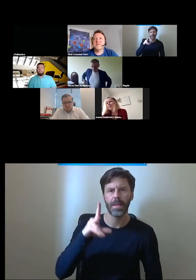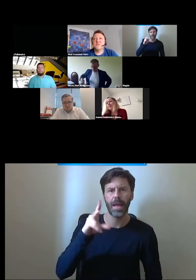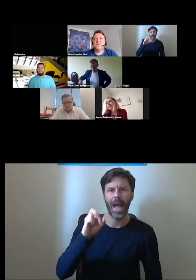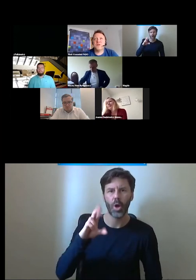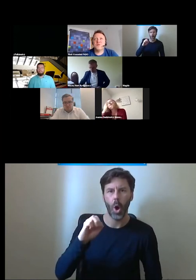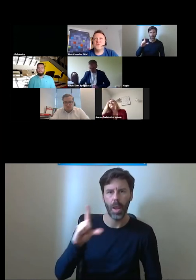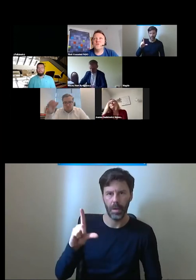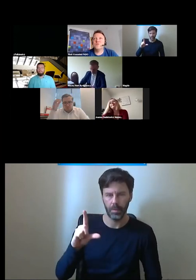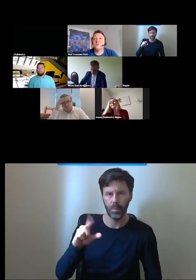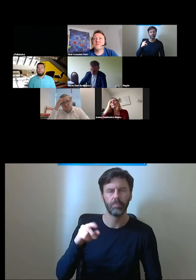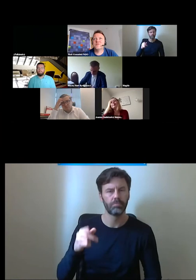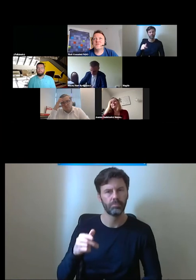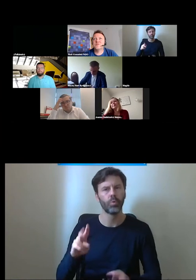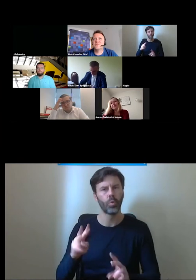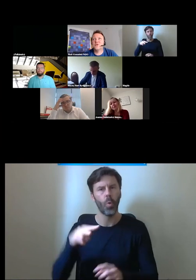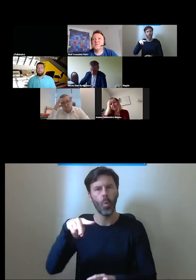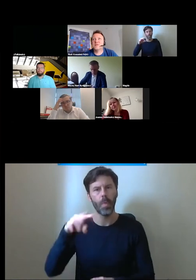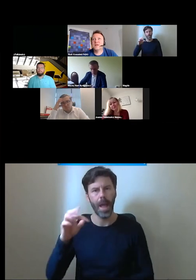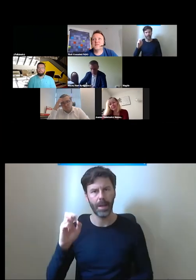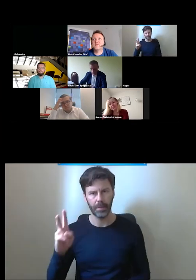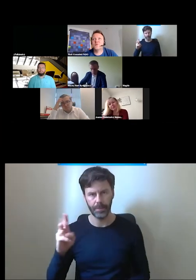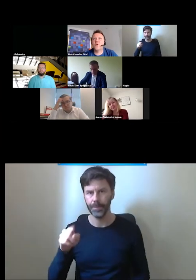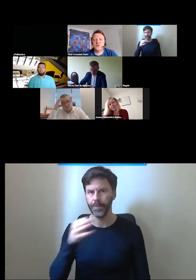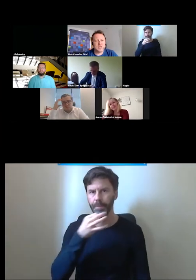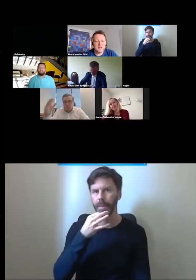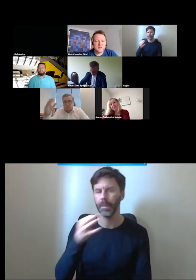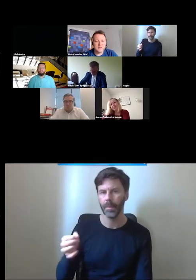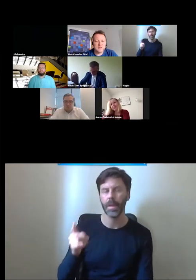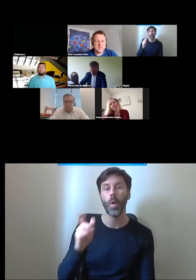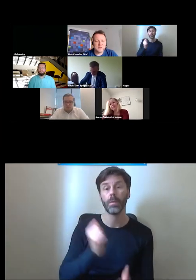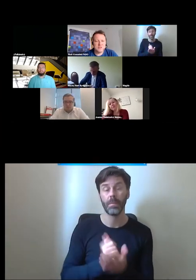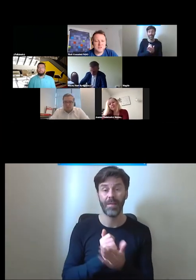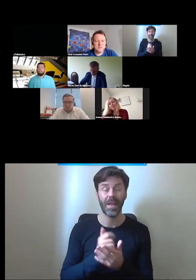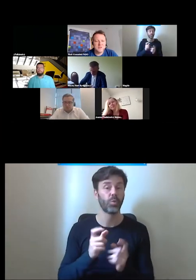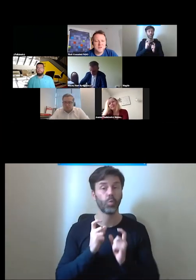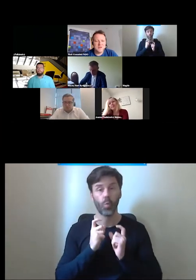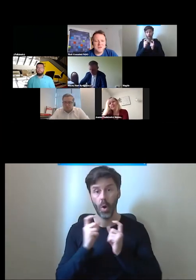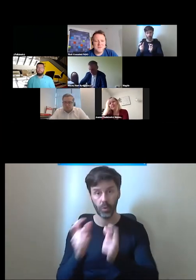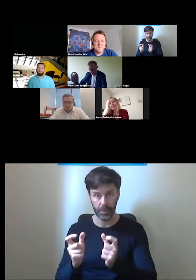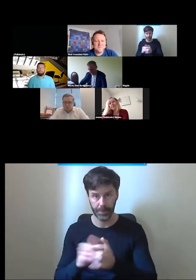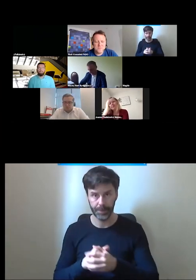UTK dotyczące zgłoszeń dotyczące tego czy